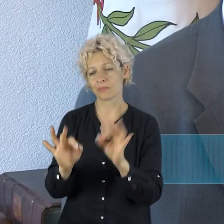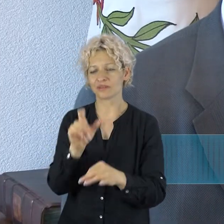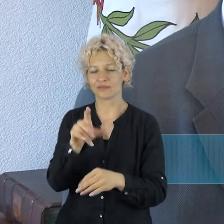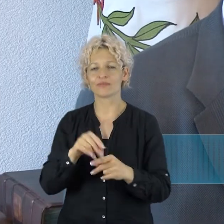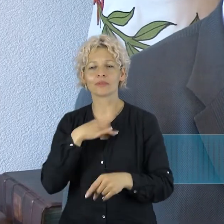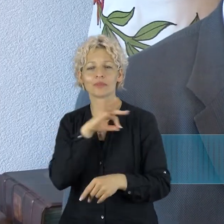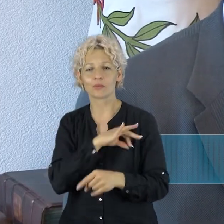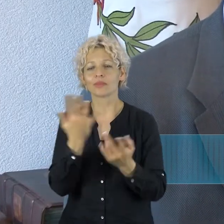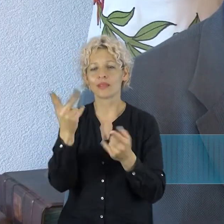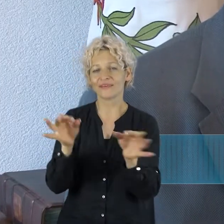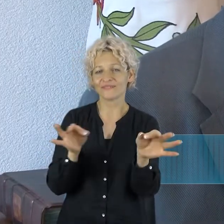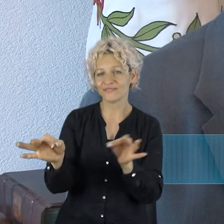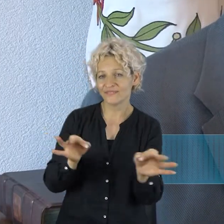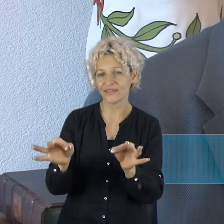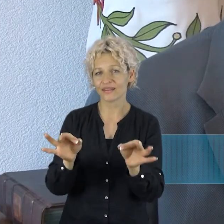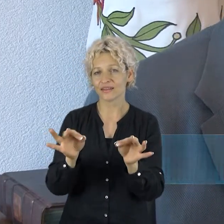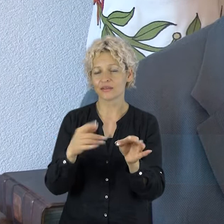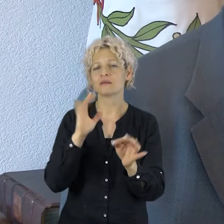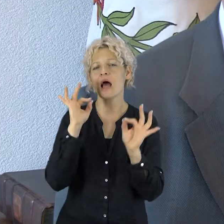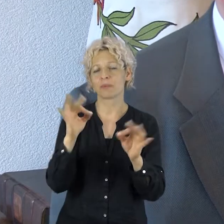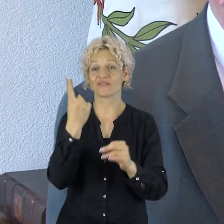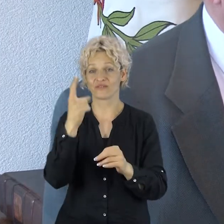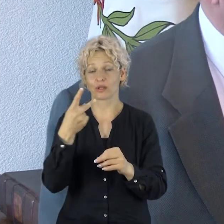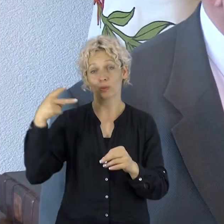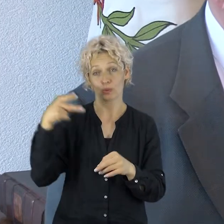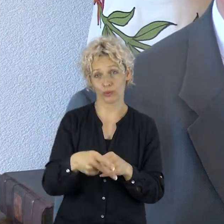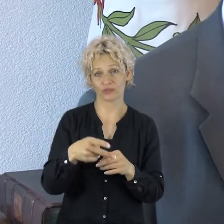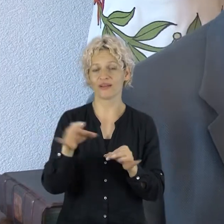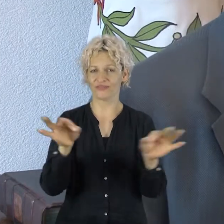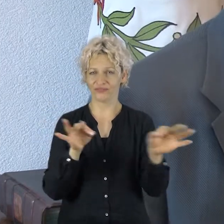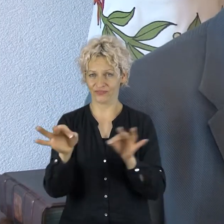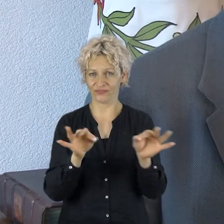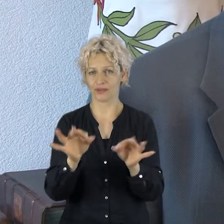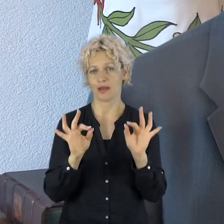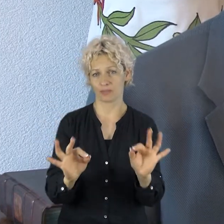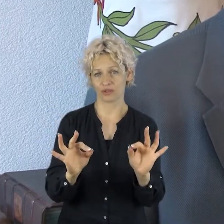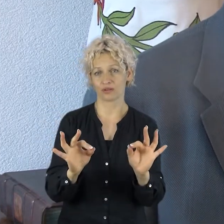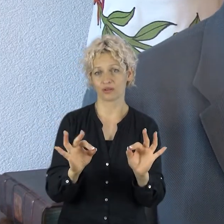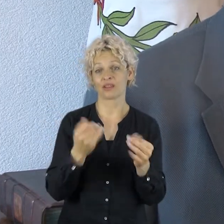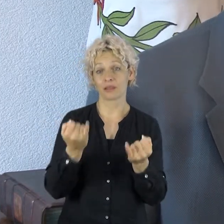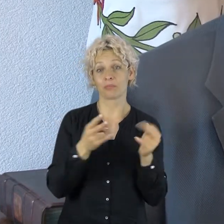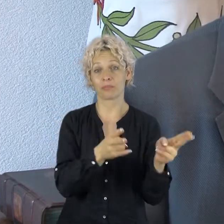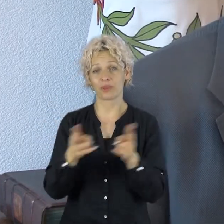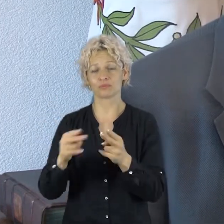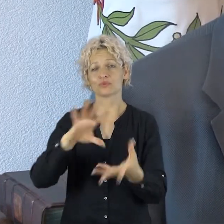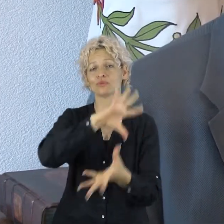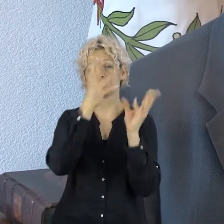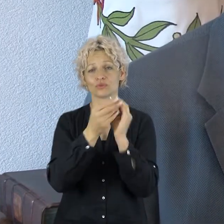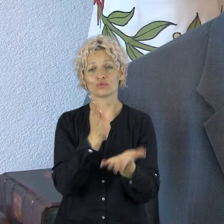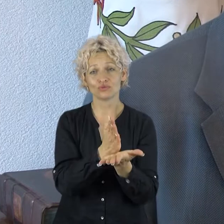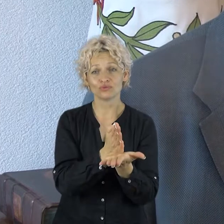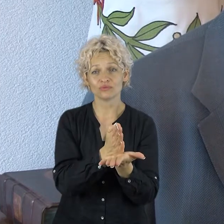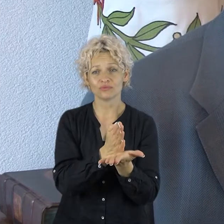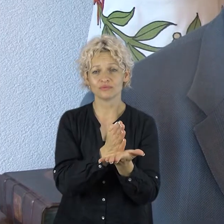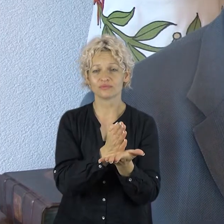patalpas ir jų išplanavimą, mums užtektų apie 2000 kvadratinių metrų. Dabartinėme bendrabutėje,